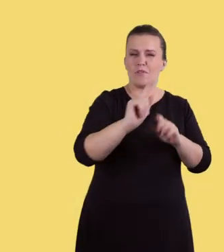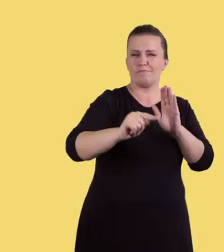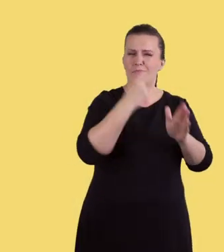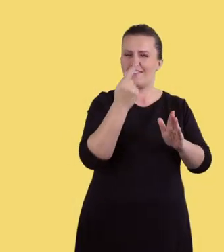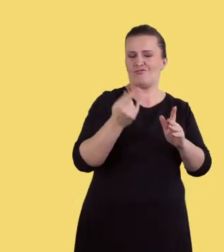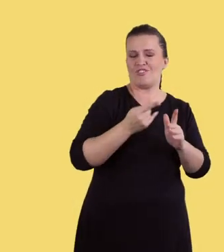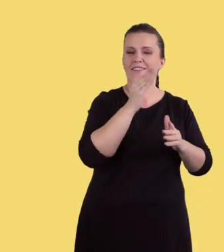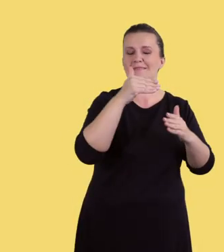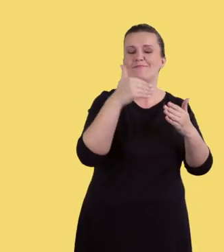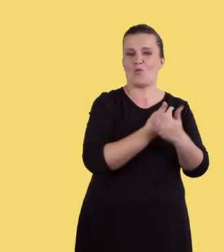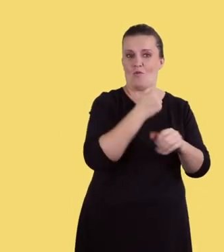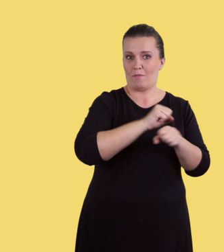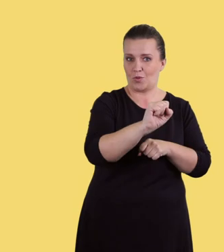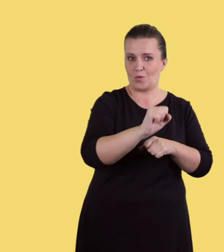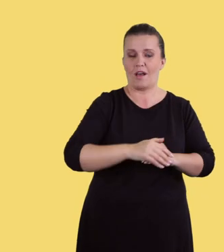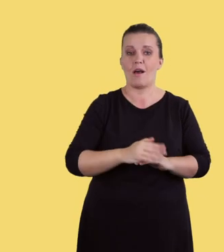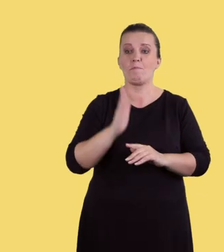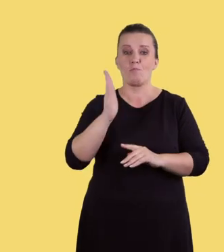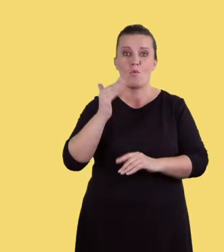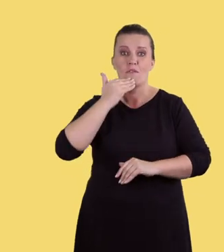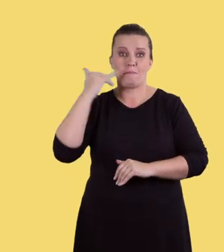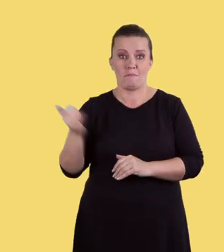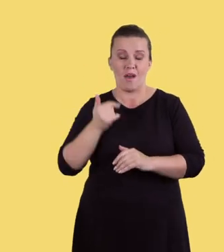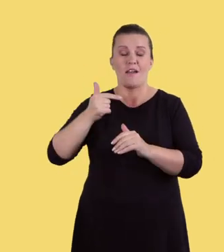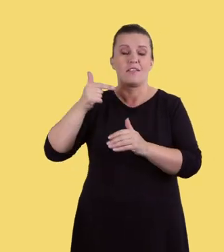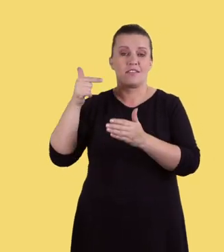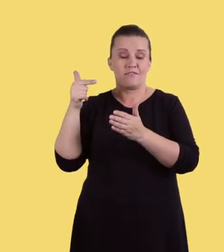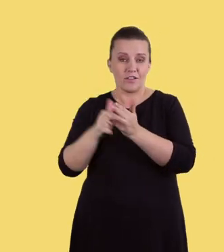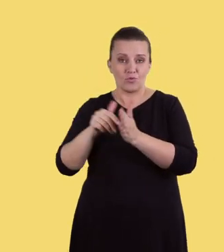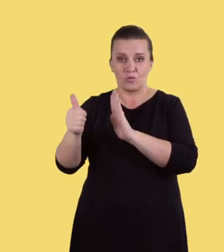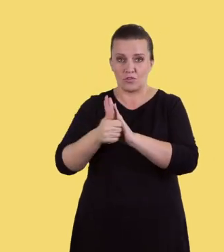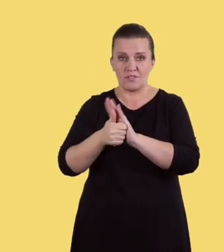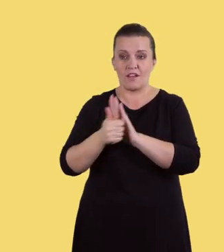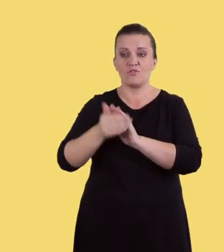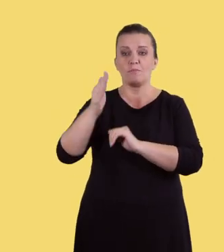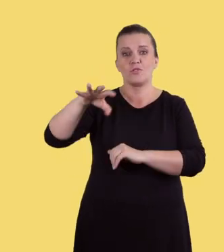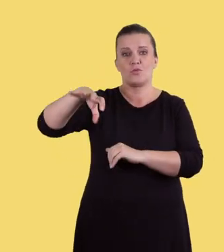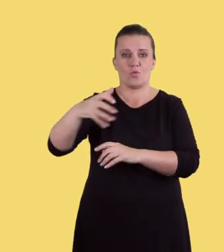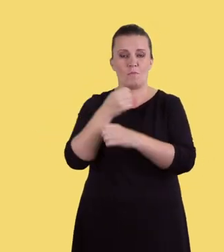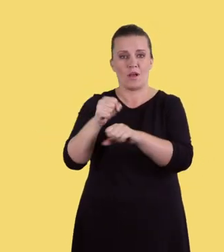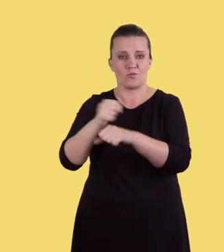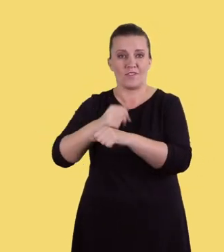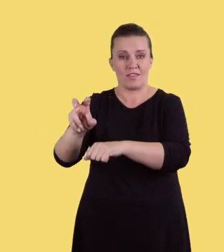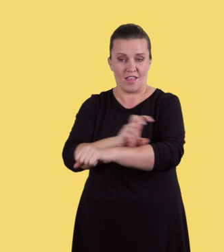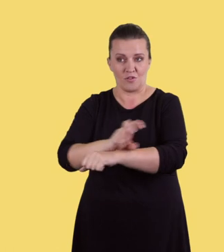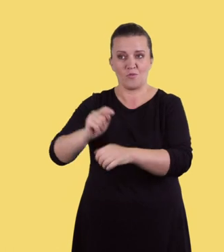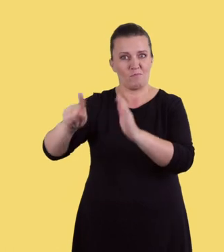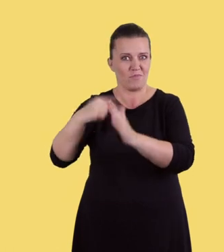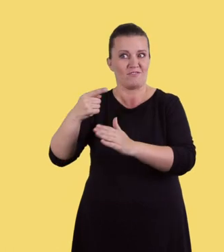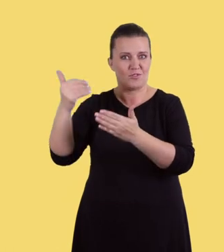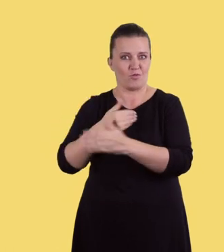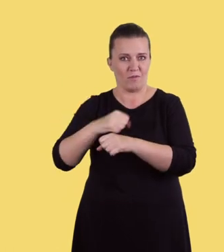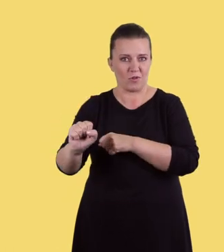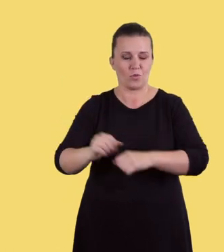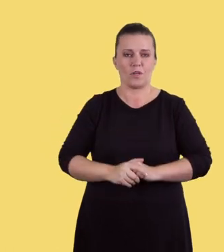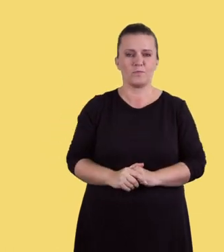przystąpił absolwenci liceum ogólnokształcącego, a w maju 2016 roku przystąpił do tego egzaminu absolwenci technikum.